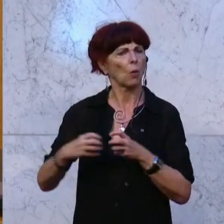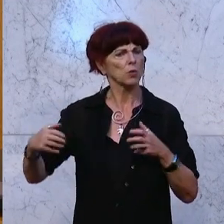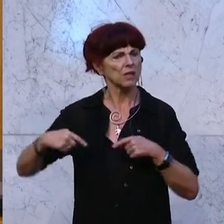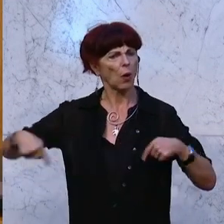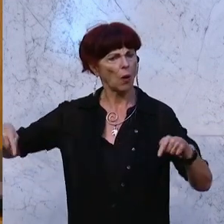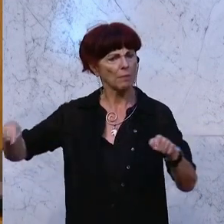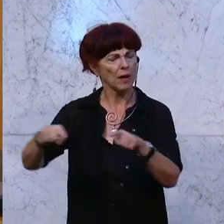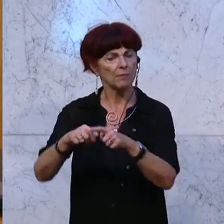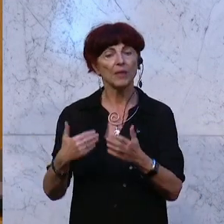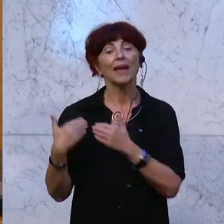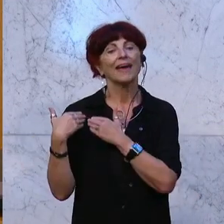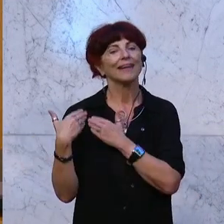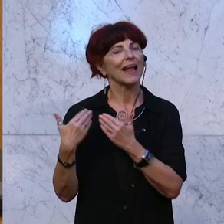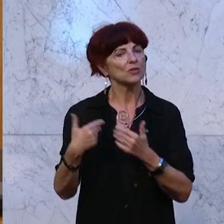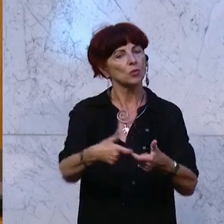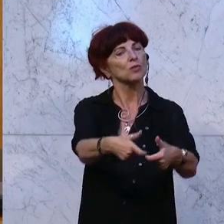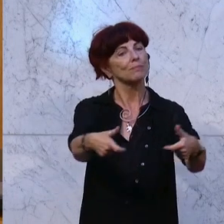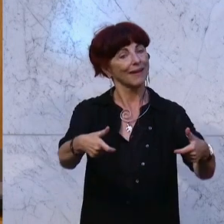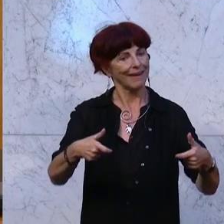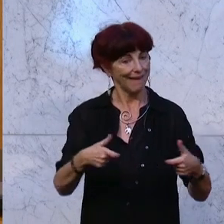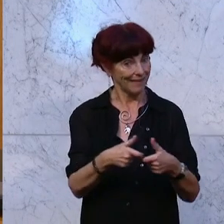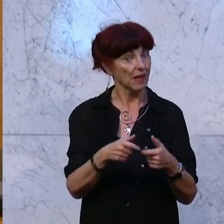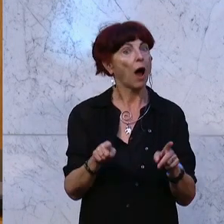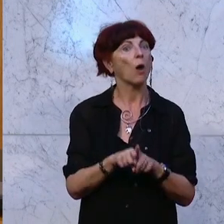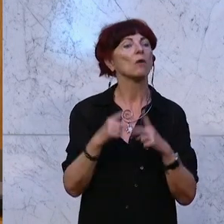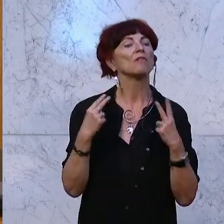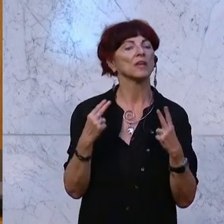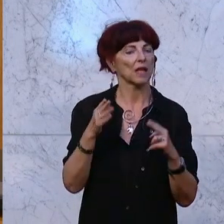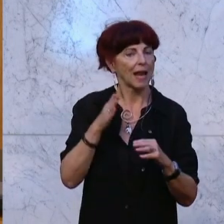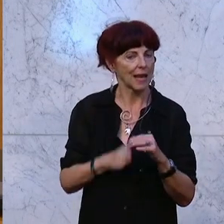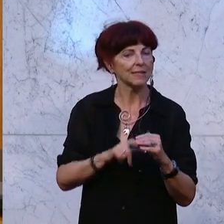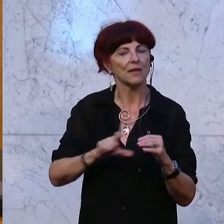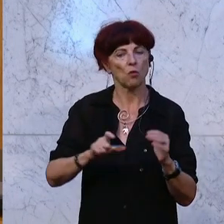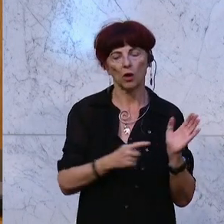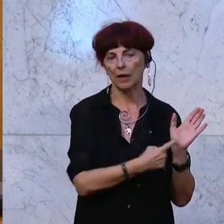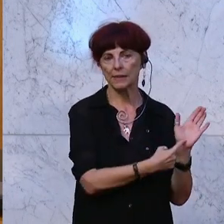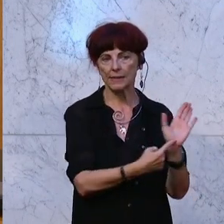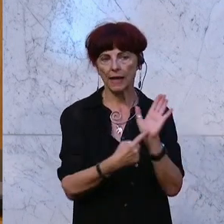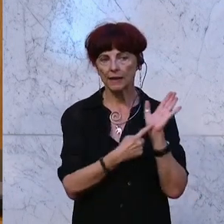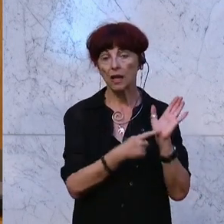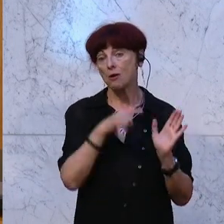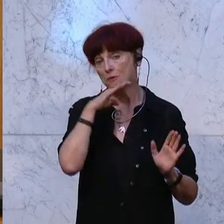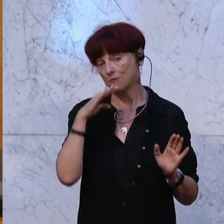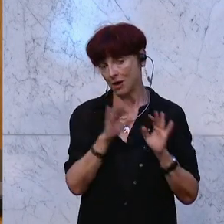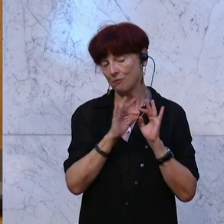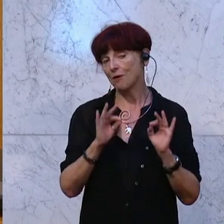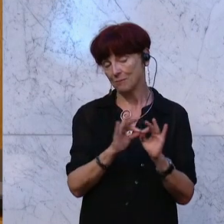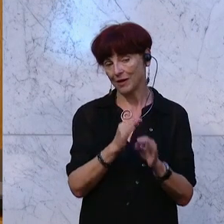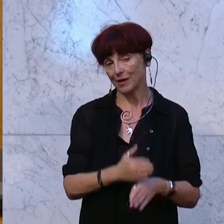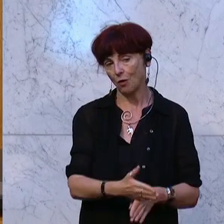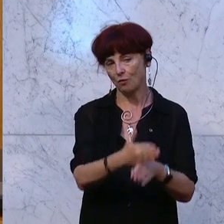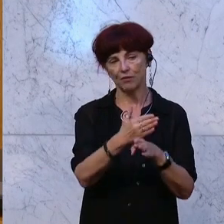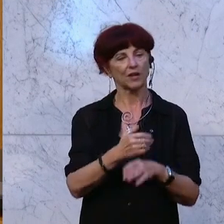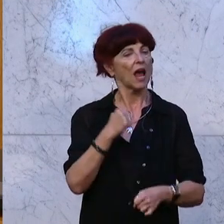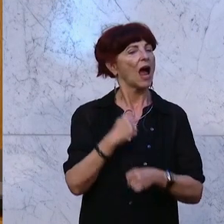das letzte Woche oder das letzte Woche vorgestellt wurde, ganz entscheidend. Denn auch hier wird ganz viel für Familien getan. Beispielsweise, dass